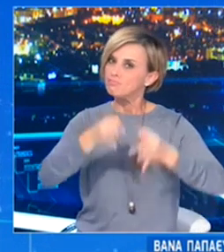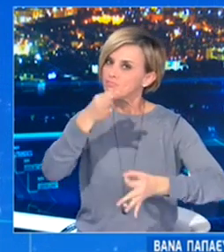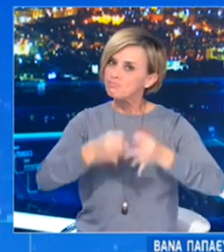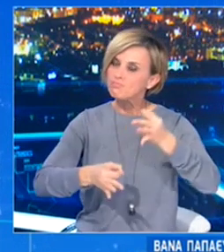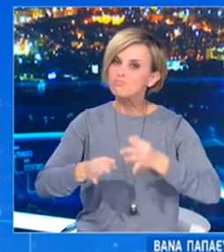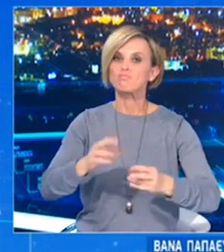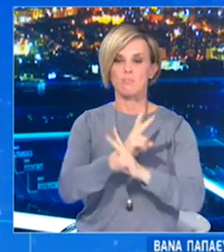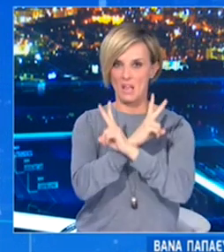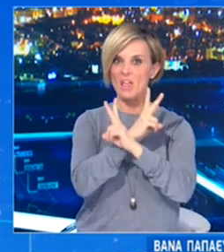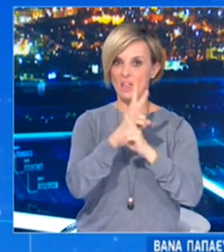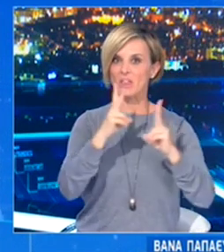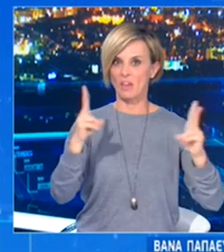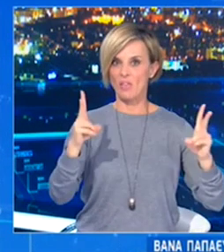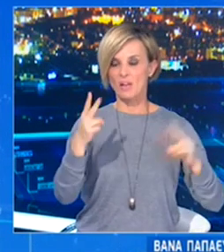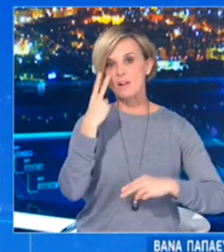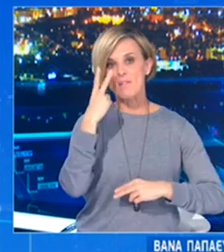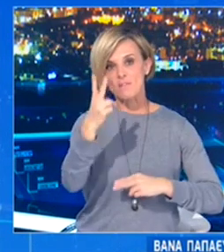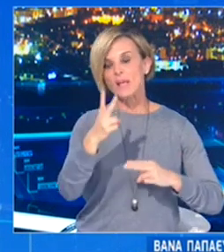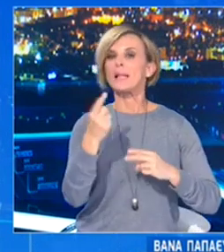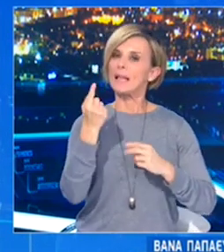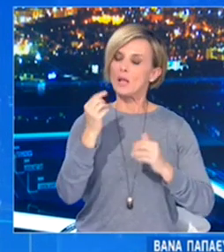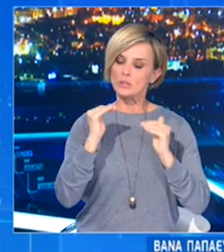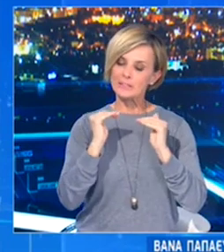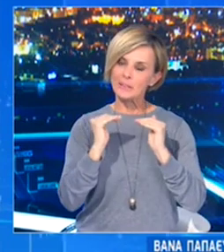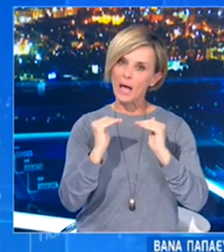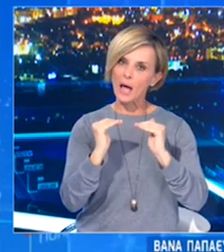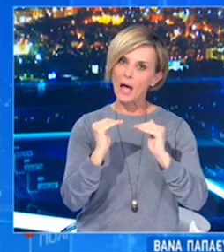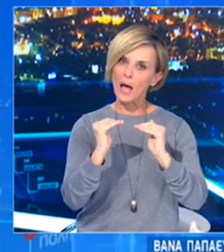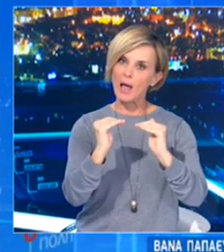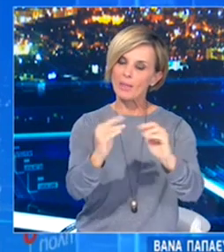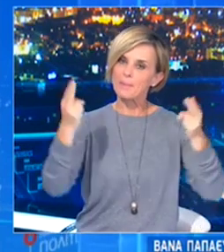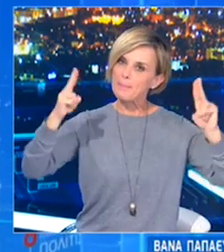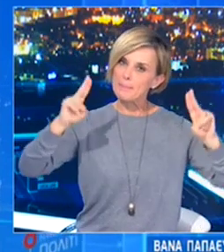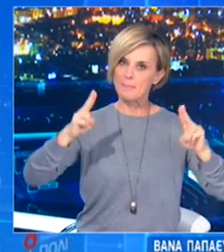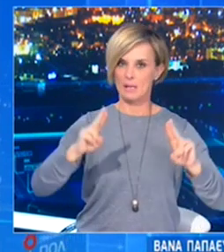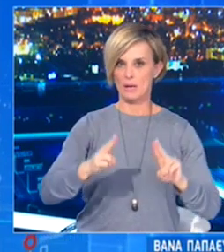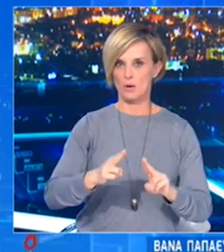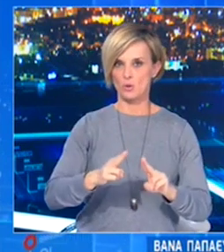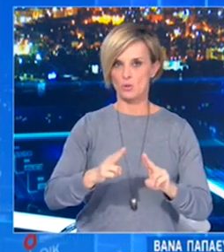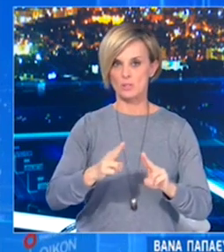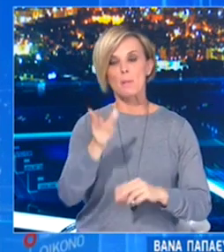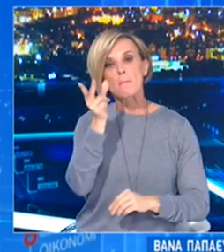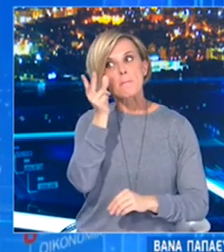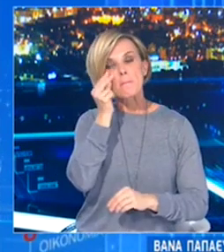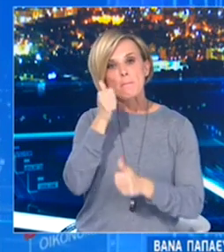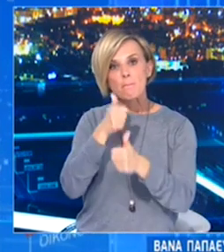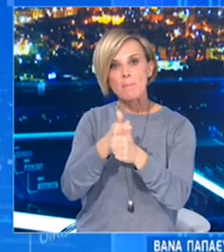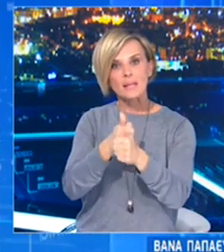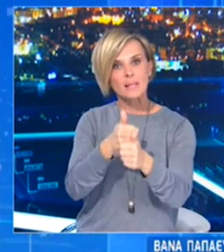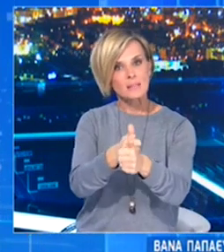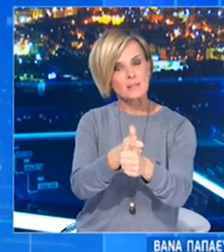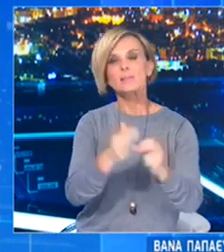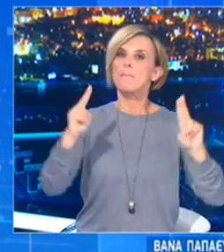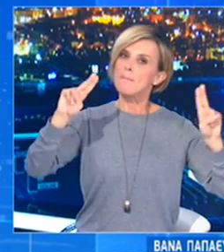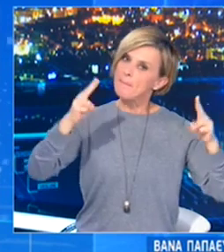ξεκάθαρο ότι η καμπύλη των νέων κρούσματων στη χώρα μας μειώνεται σχεδόν σε όλη την επικράτεια. Παρατηρείται περαιτέρω μείωση του 7ήμερου